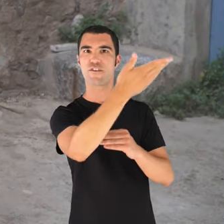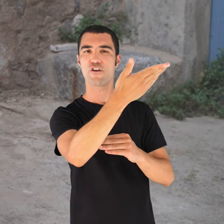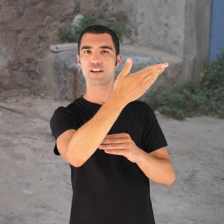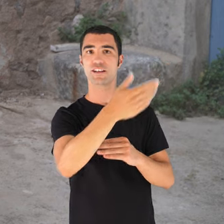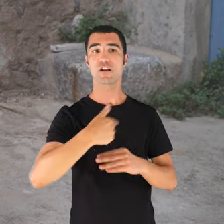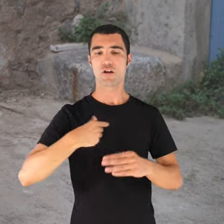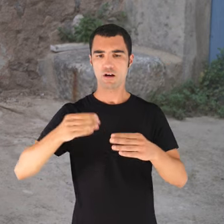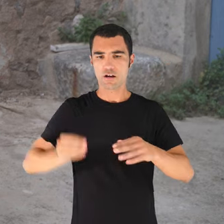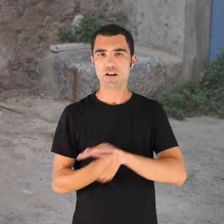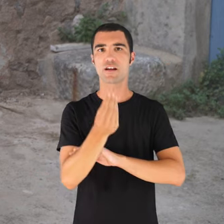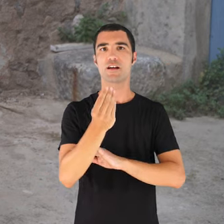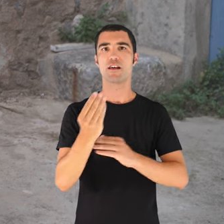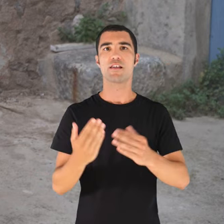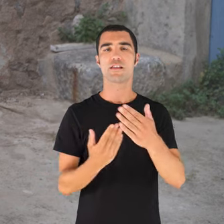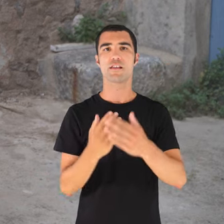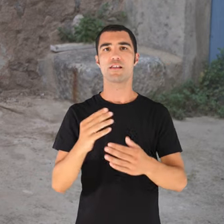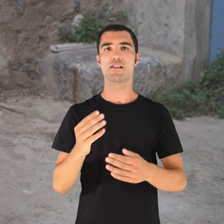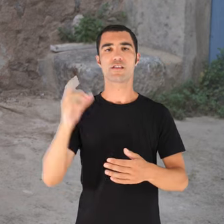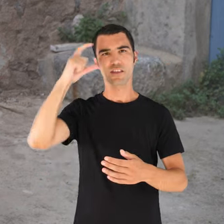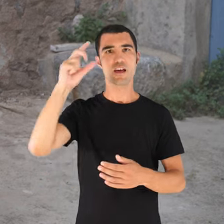L'any 43,